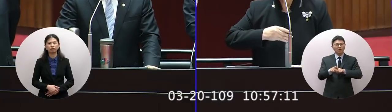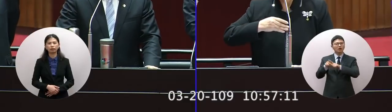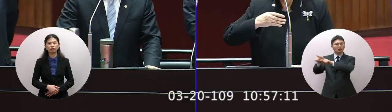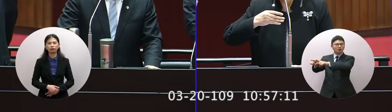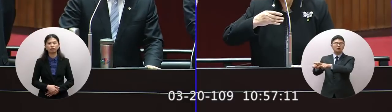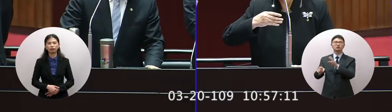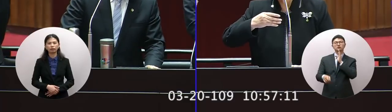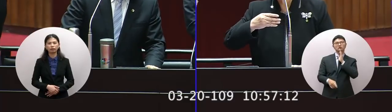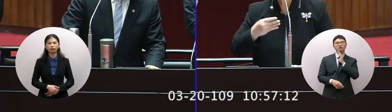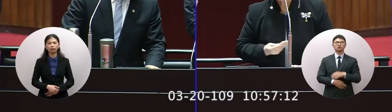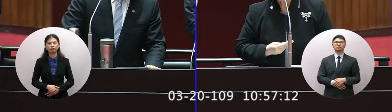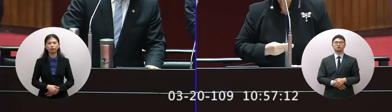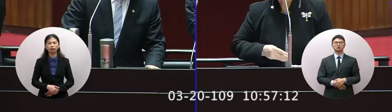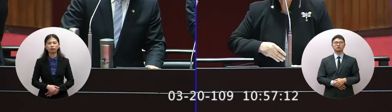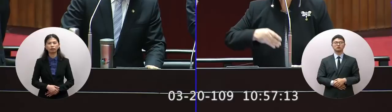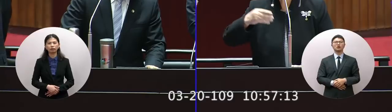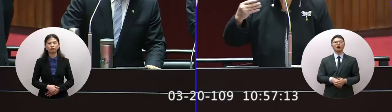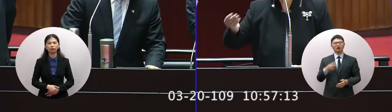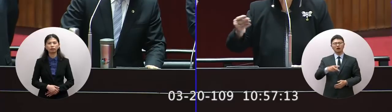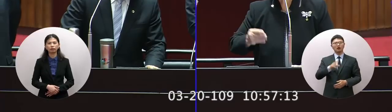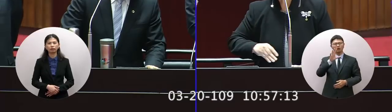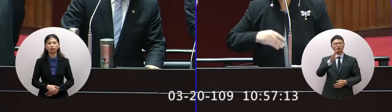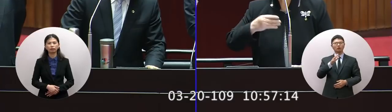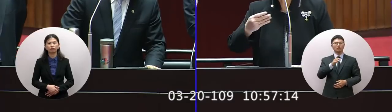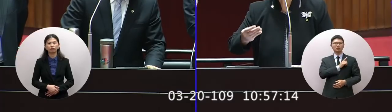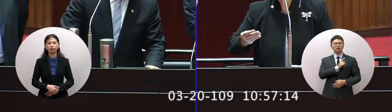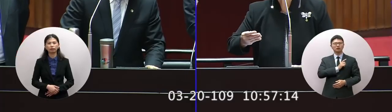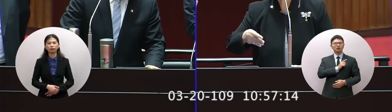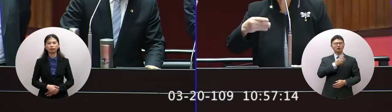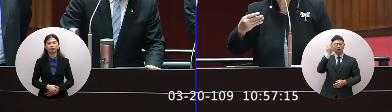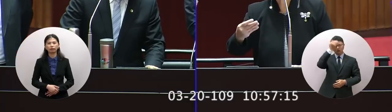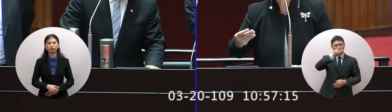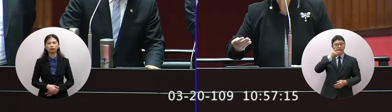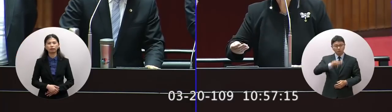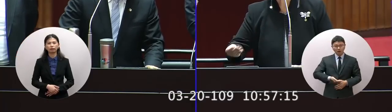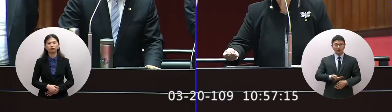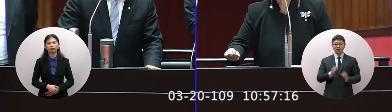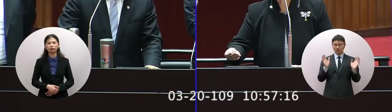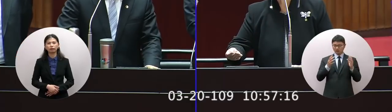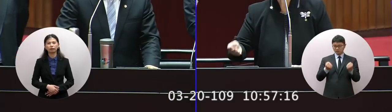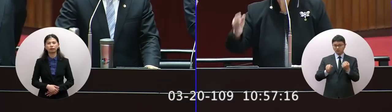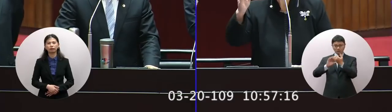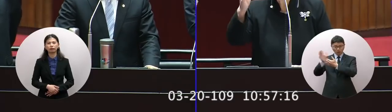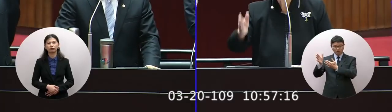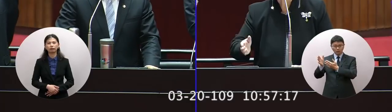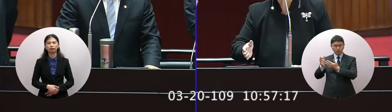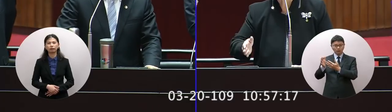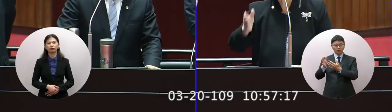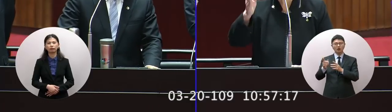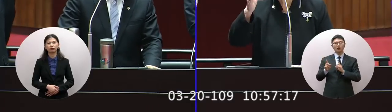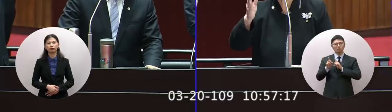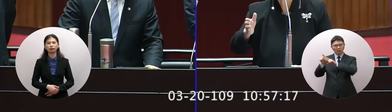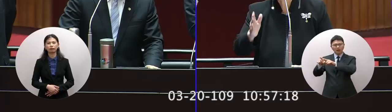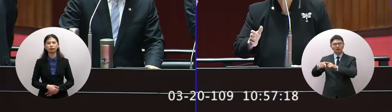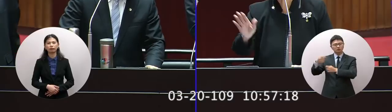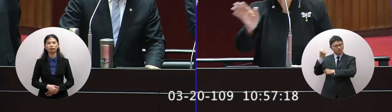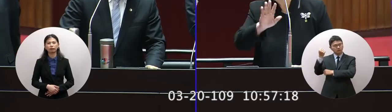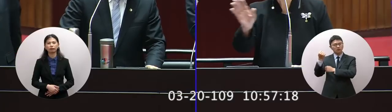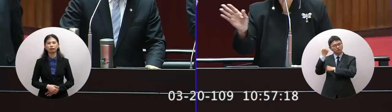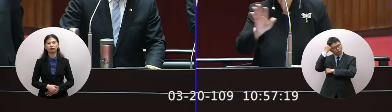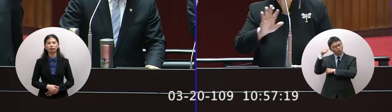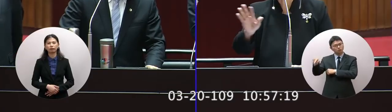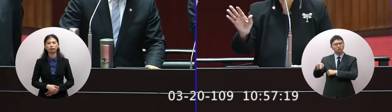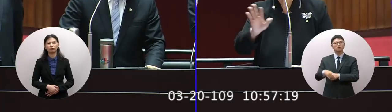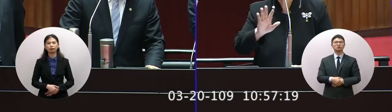有的人是吃老子小孩在外國就對到那裡跟小孩大所以這些人一年